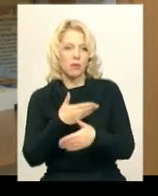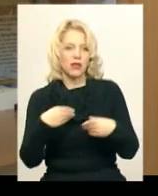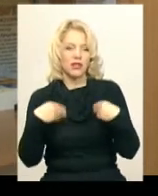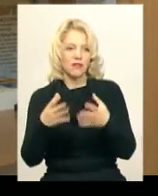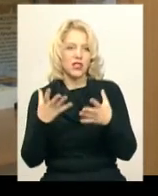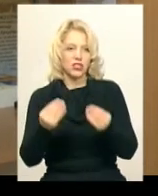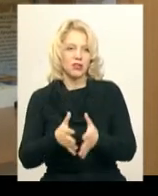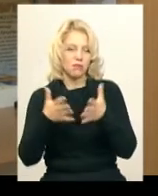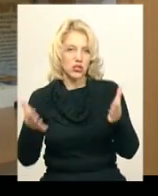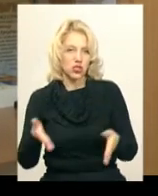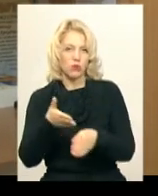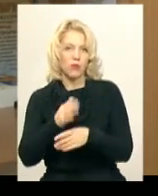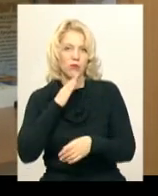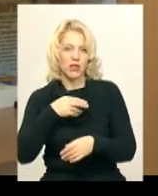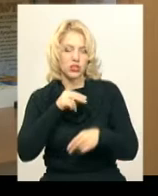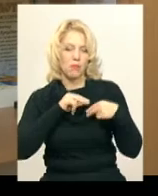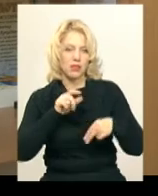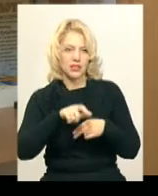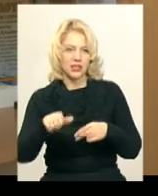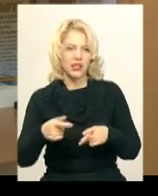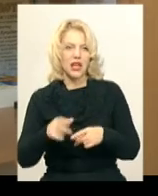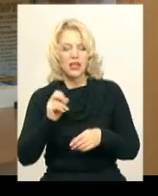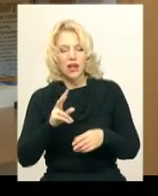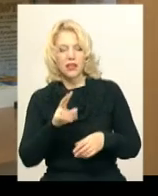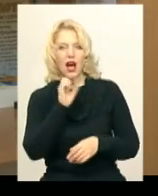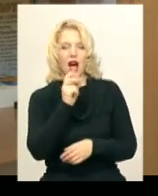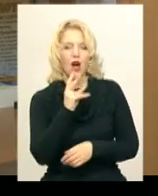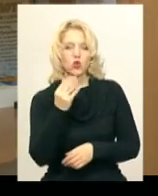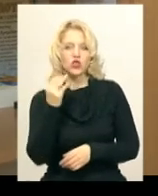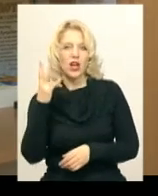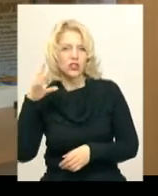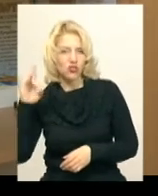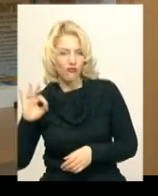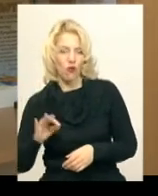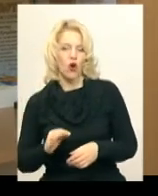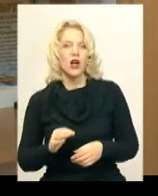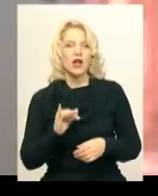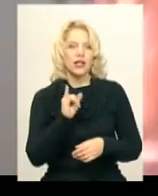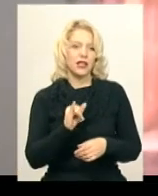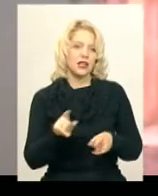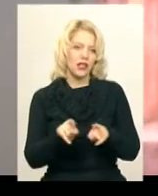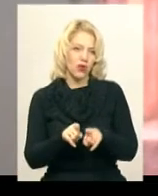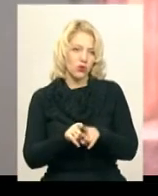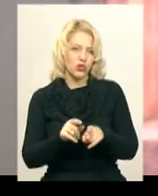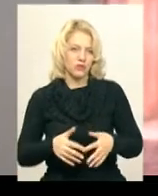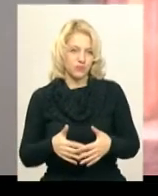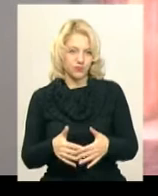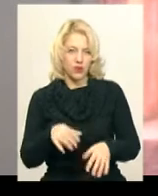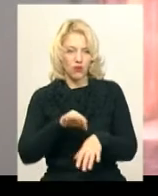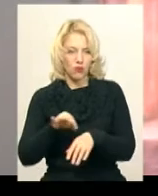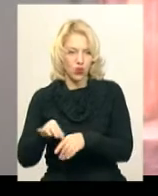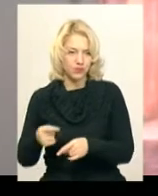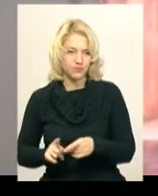допомоги нашим пацієнтам, як зі сторони акушерства, неонатології, так і гінекологічним хворим. Головний лікар Хмельницького